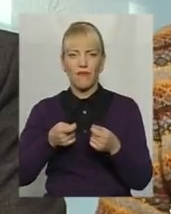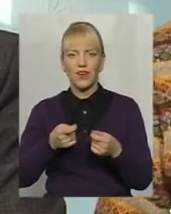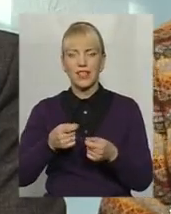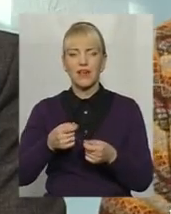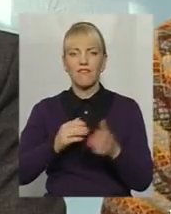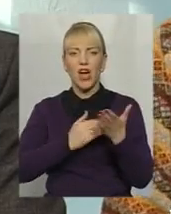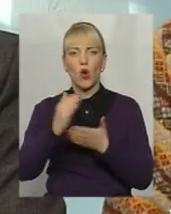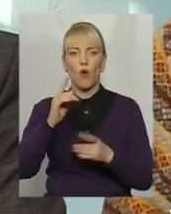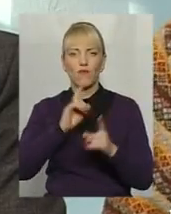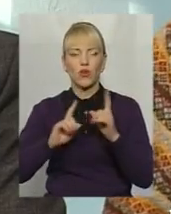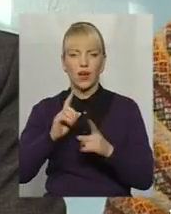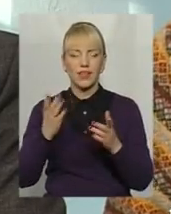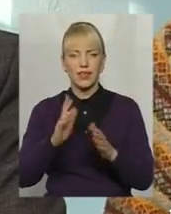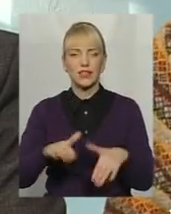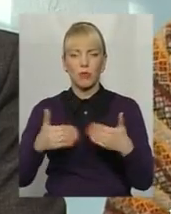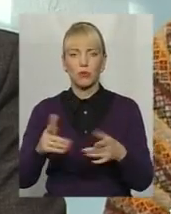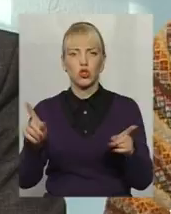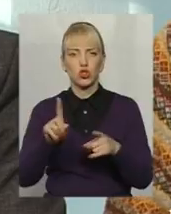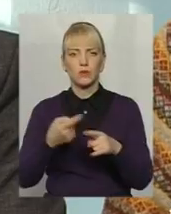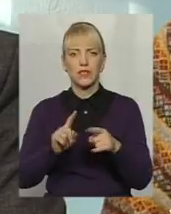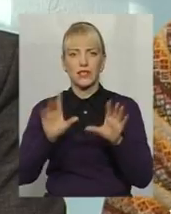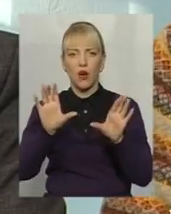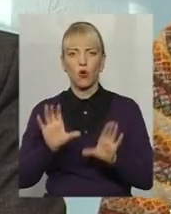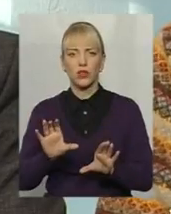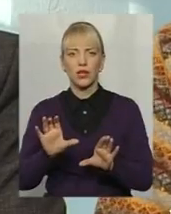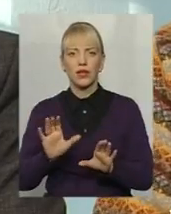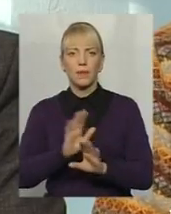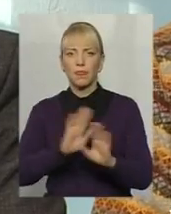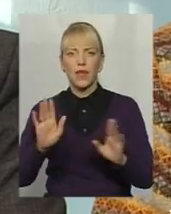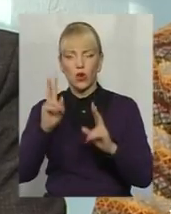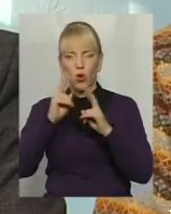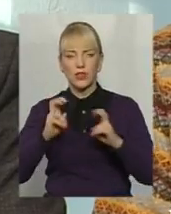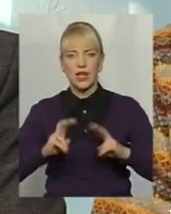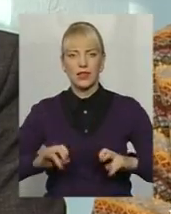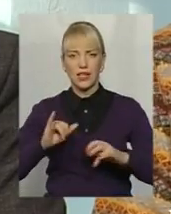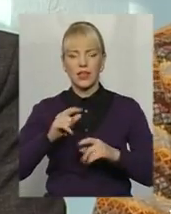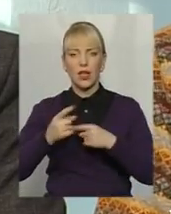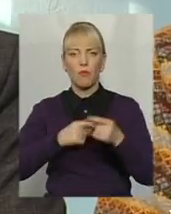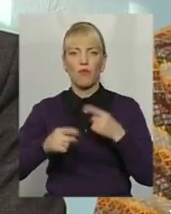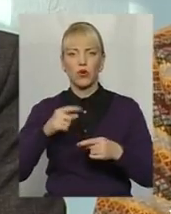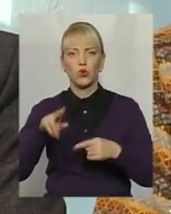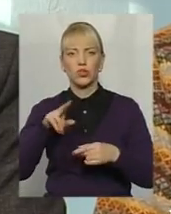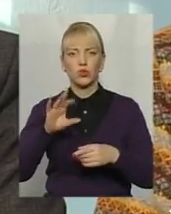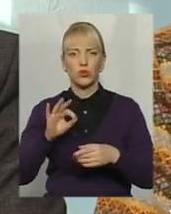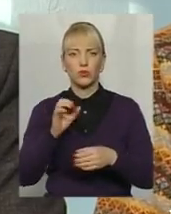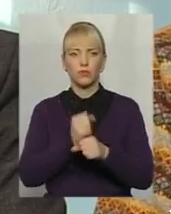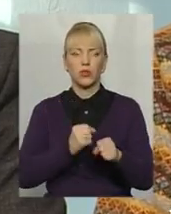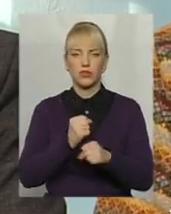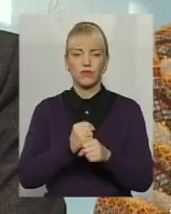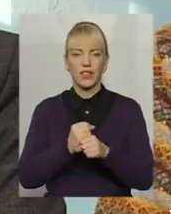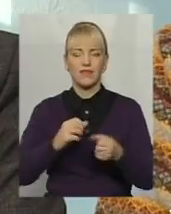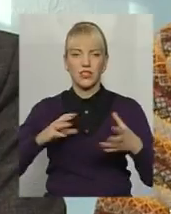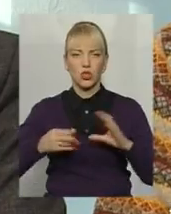Ради, яке запропонувало б, щоб все-таки даний закон не розглядати і повернути його на допрацювання в цілому.